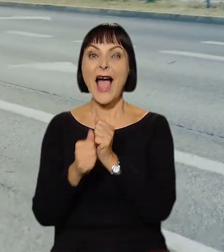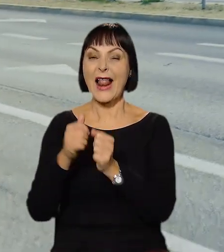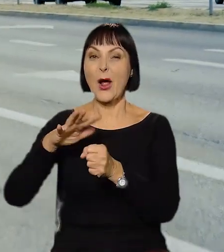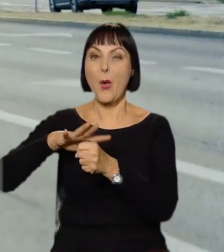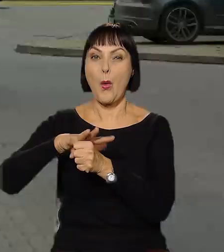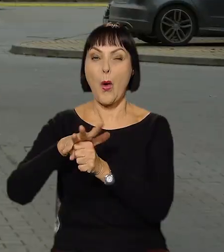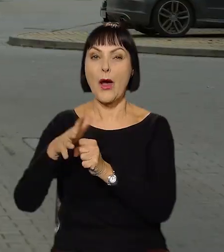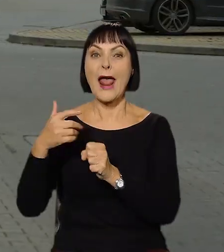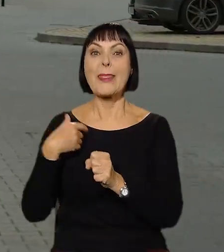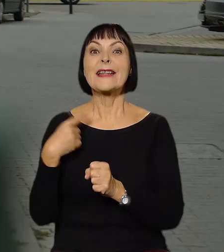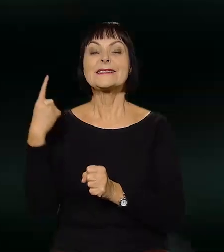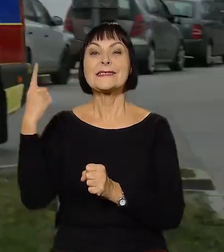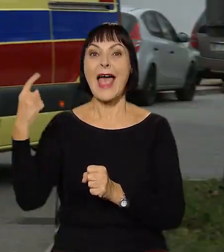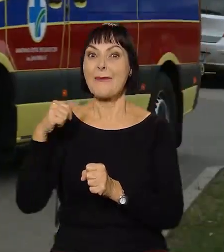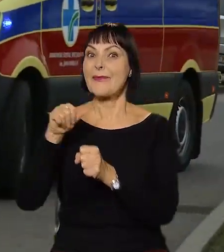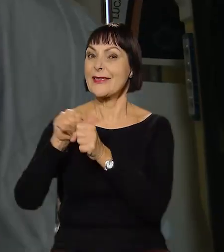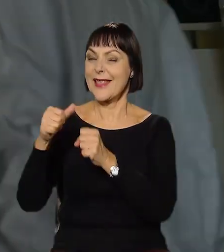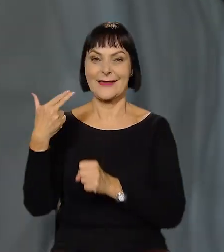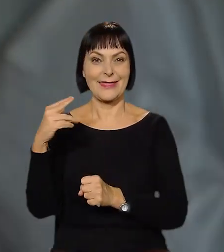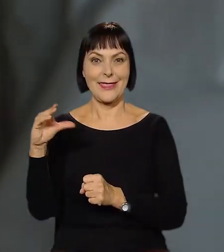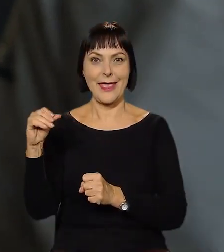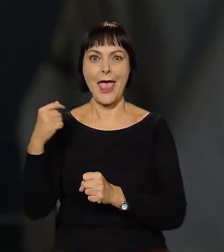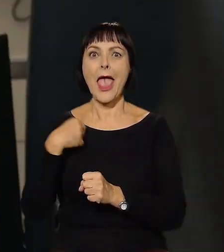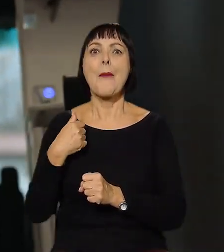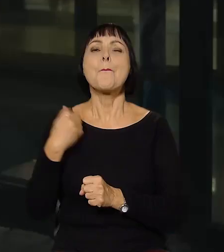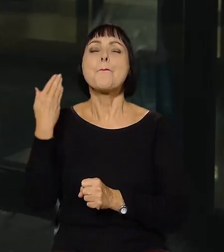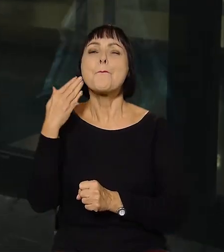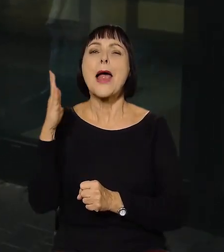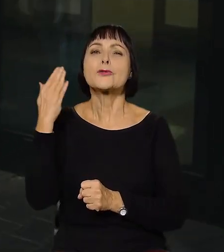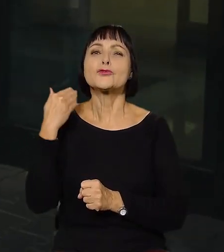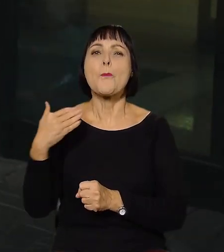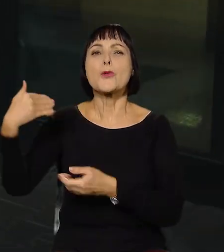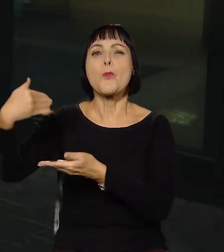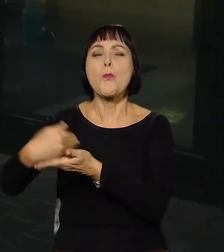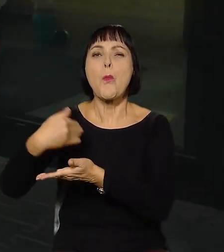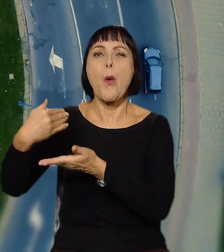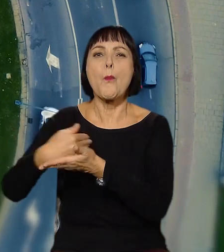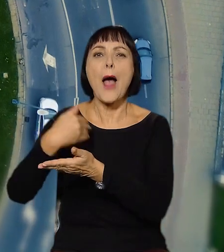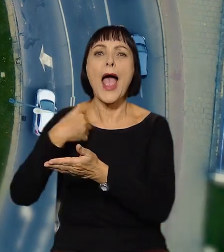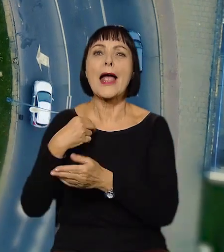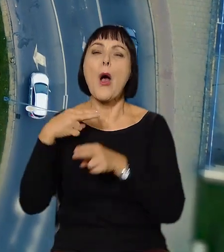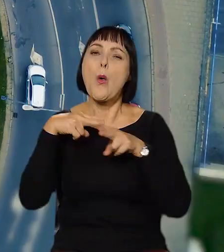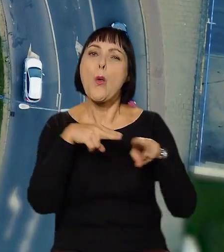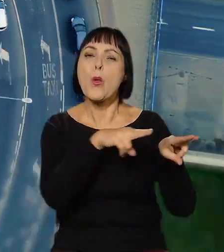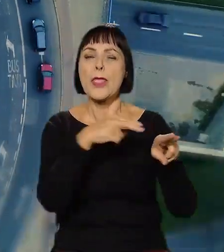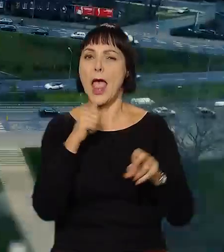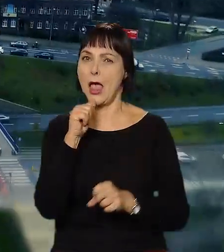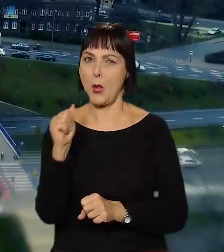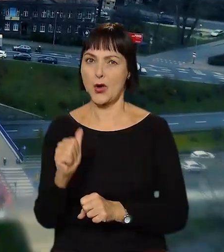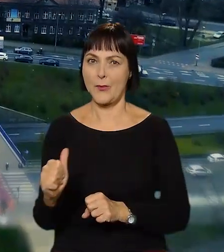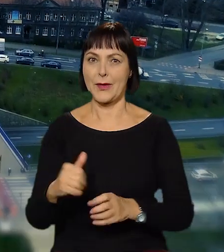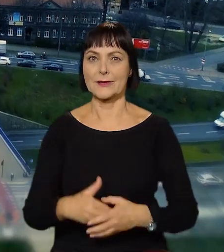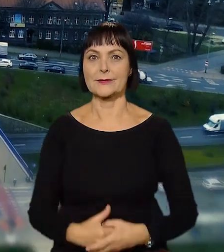koronawirusem nie jesteśmy jednak sami. Nawet nie podejrzewamy, jak wiele w walce z pandemią zawdzięczamy Unii